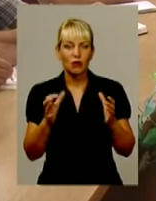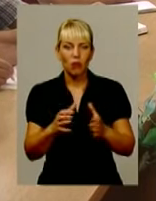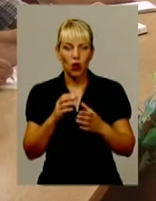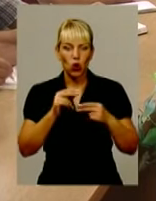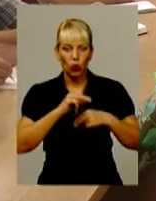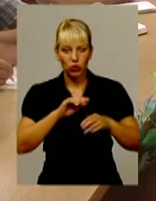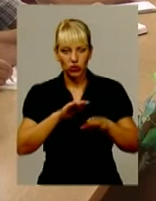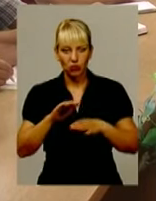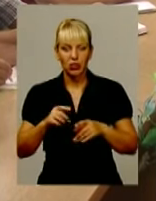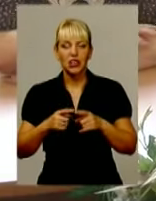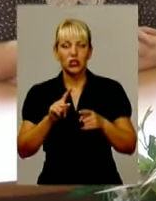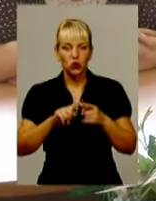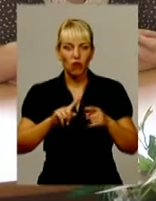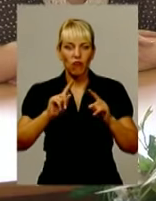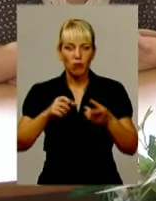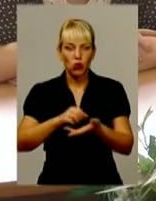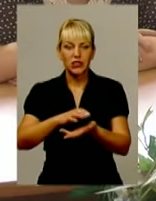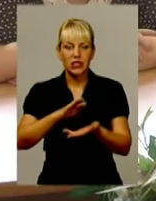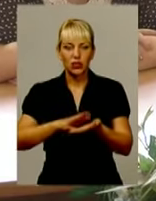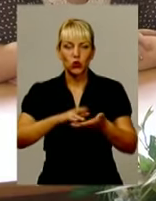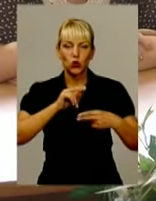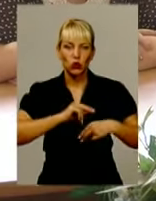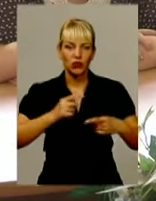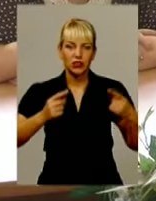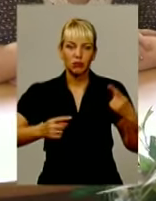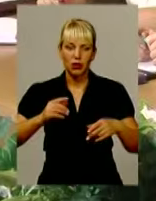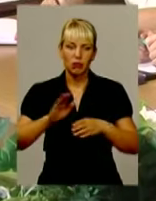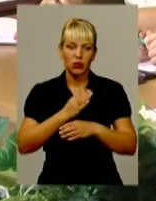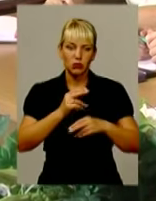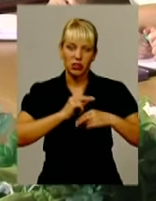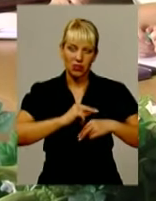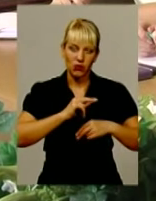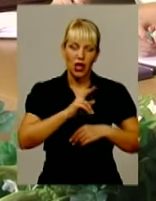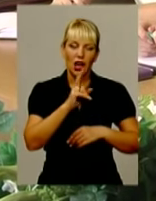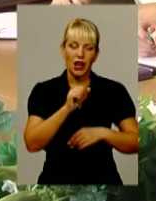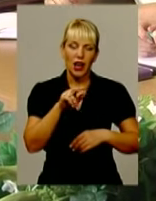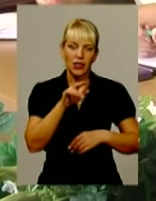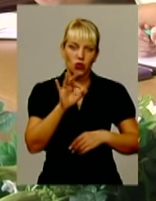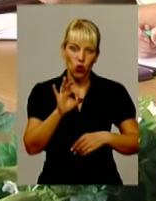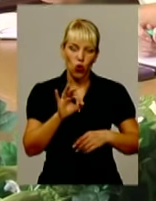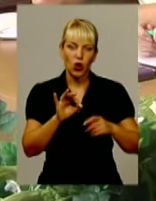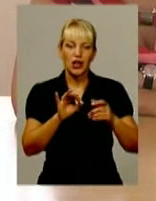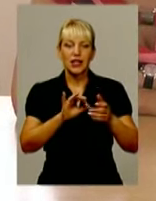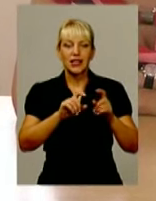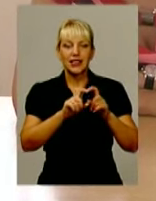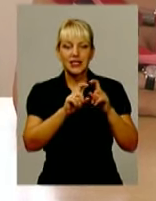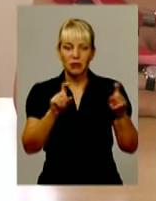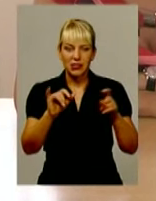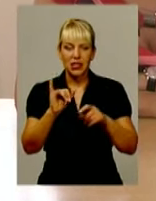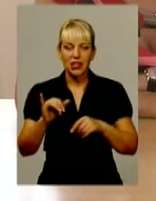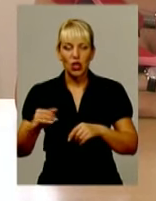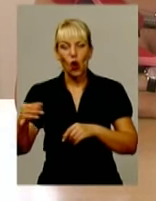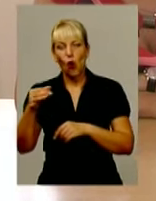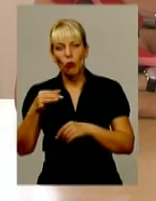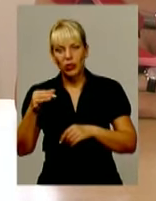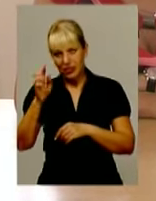вимогу зареєстрували колективний трудовий спір між працівниками обласного кардіо-диспансеру та Департаментом охорони здоров'я облдержадністрації.